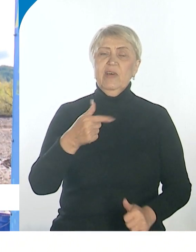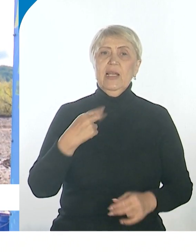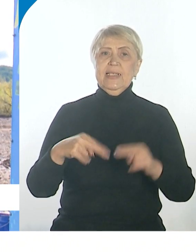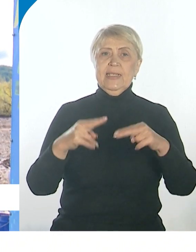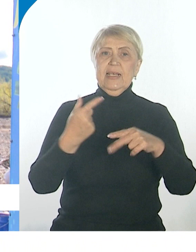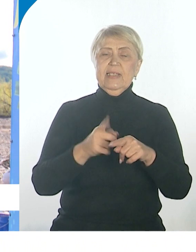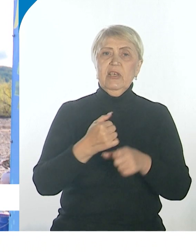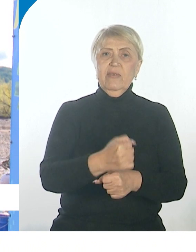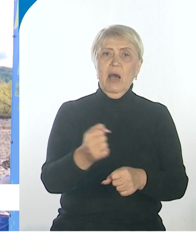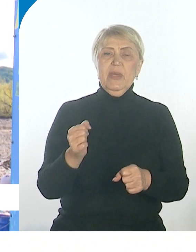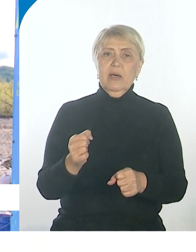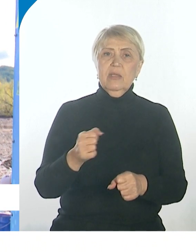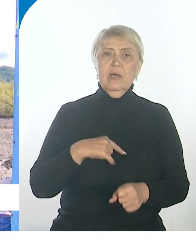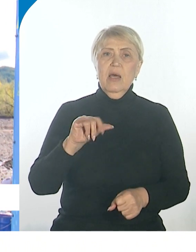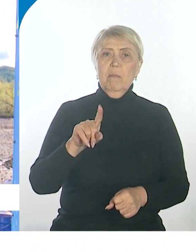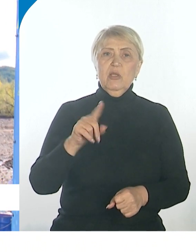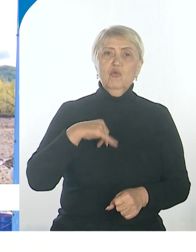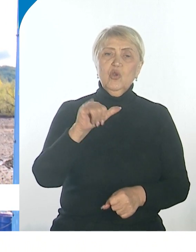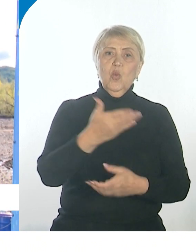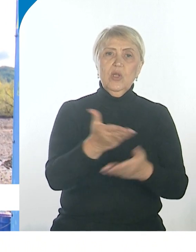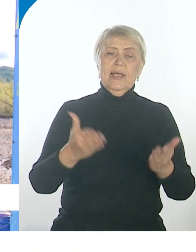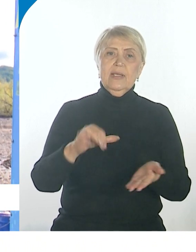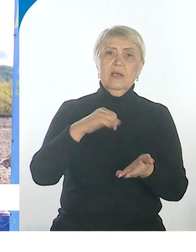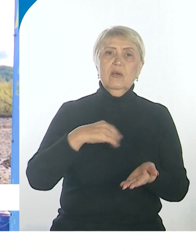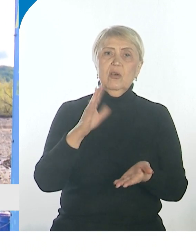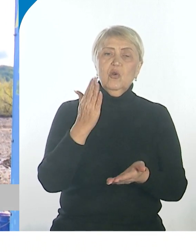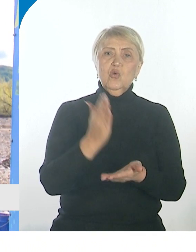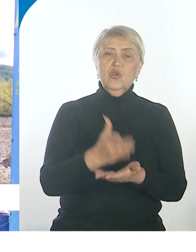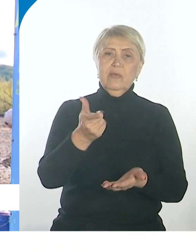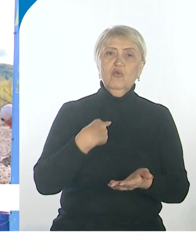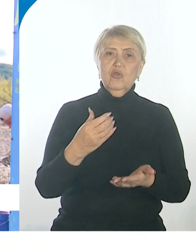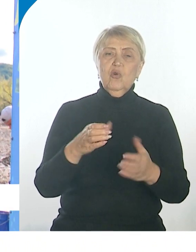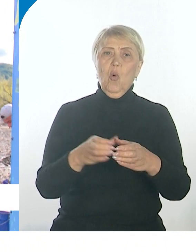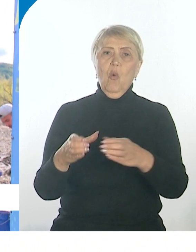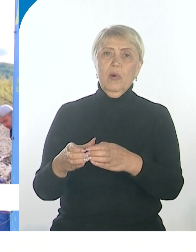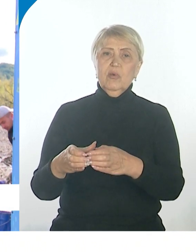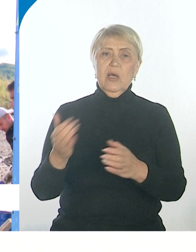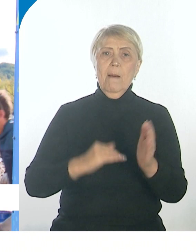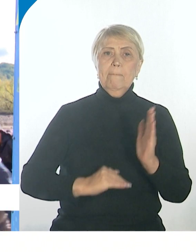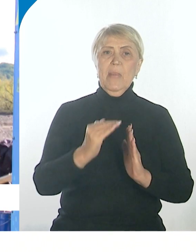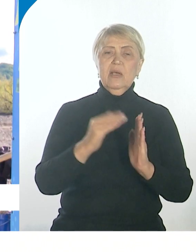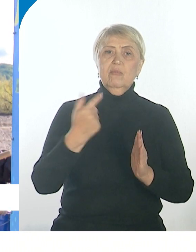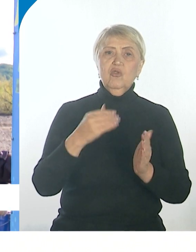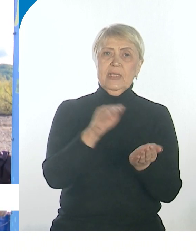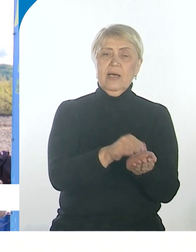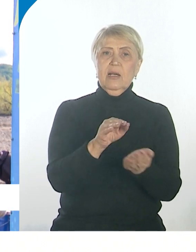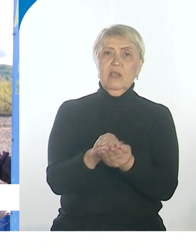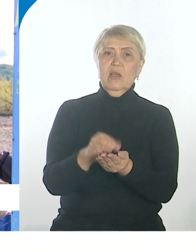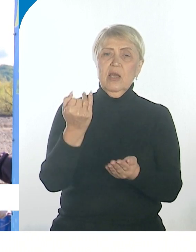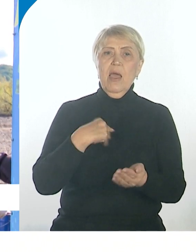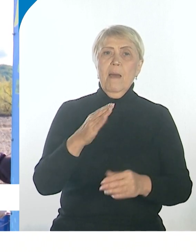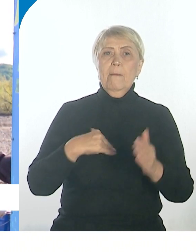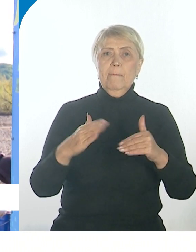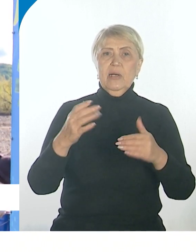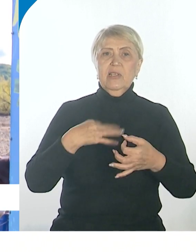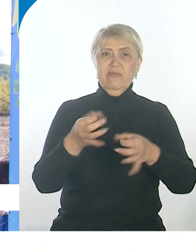этого объекта? Потому что у нас существующие комплексы пришли уже к максимуму захоронений. И практически уже